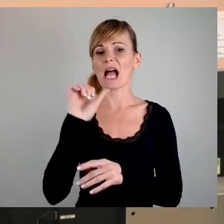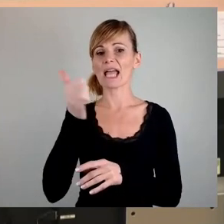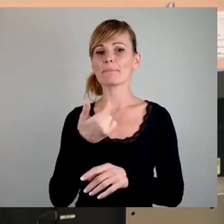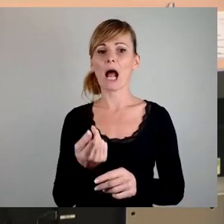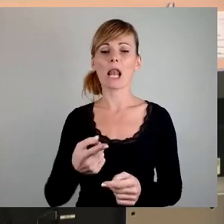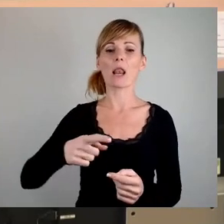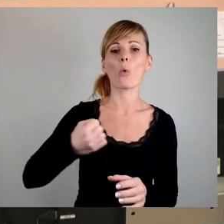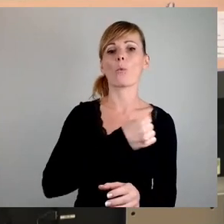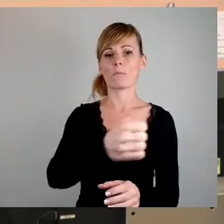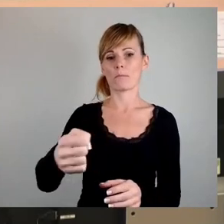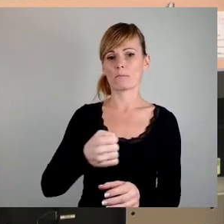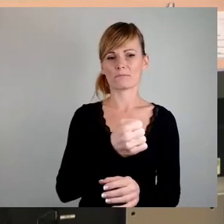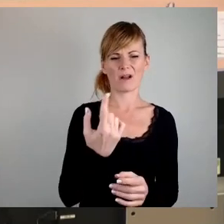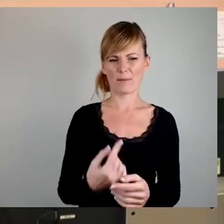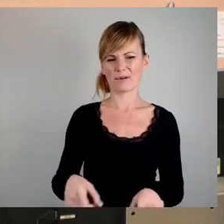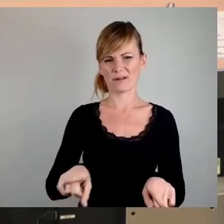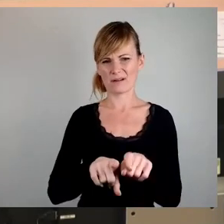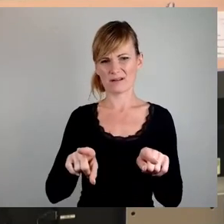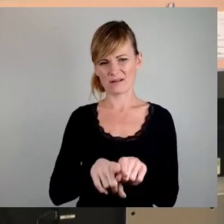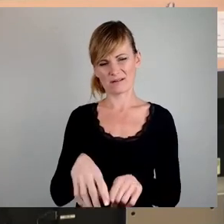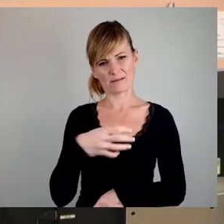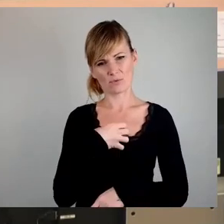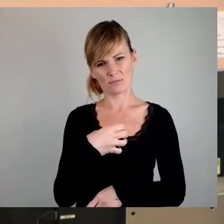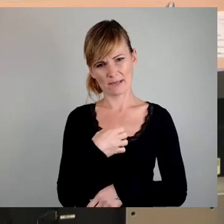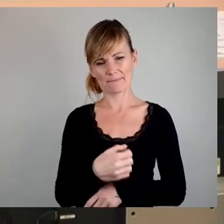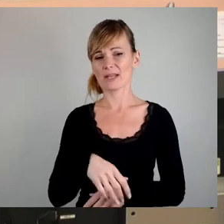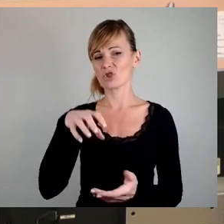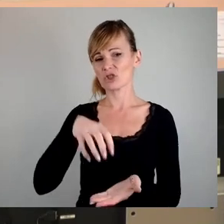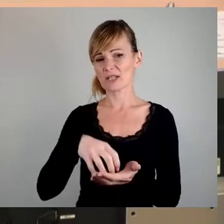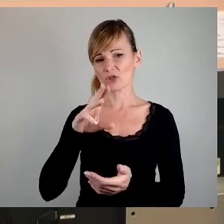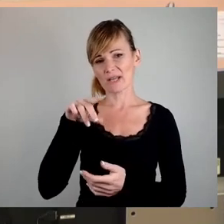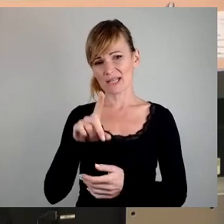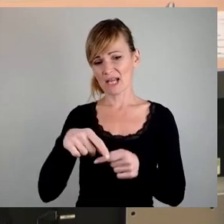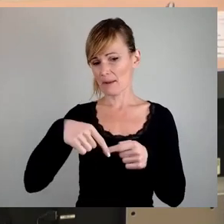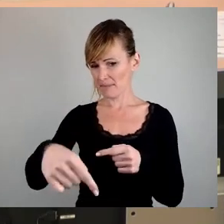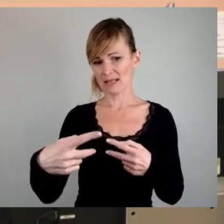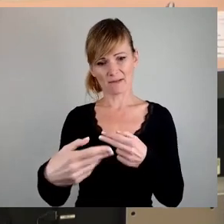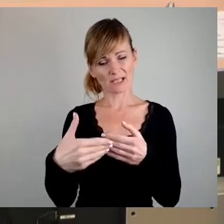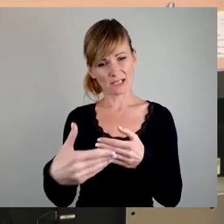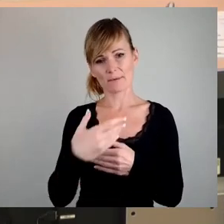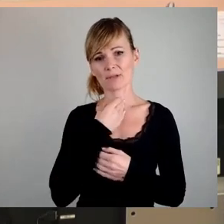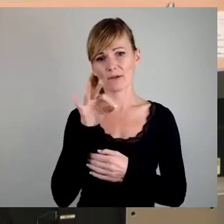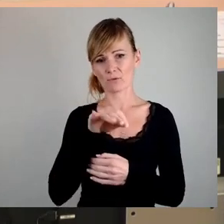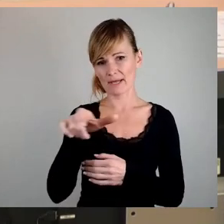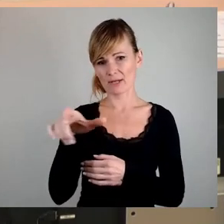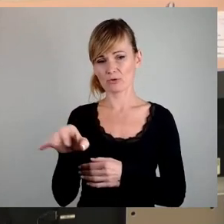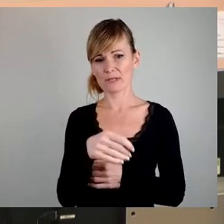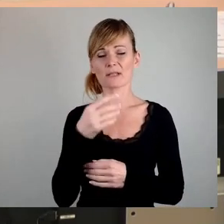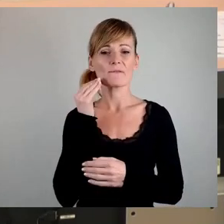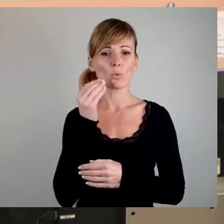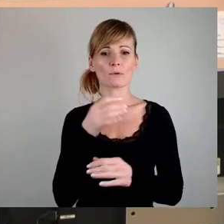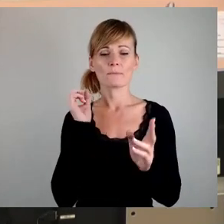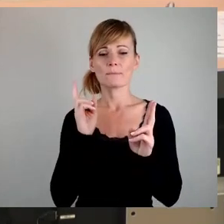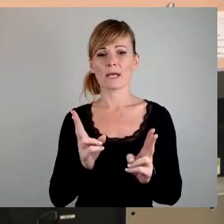städtische WED wird auch mittelfristig nicht den Bedarf an Wohnungen für Menschen mit Wohnberechtigungsschein im Zuge eigenen